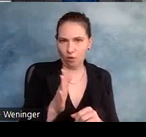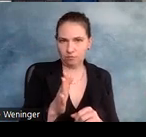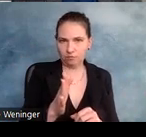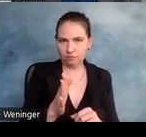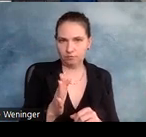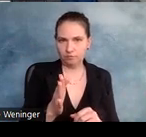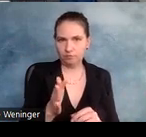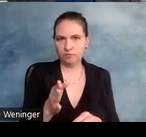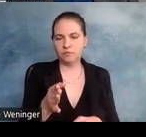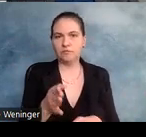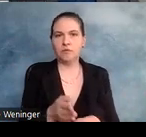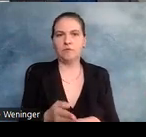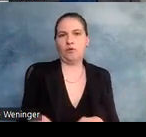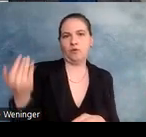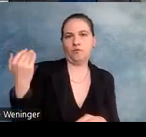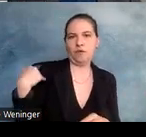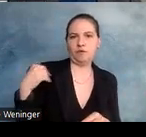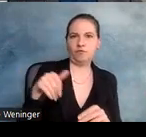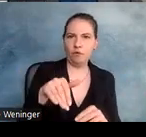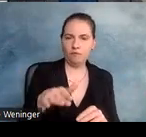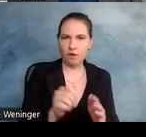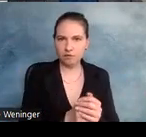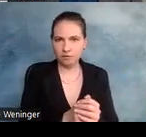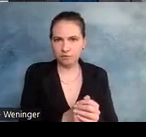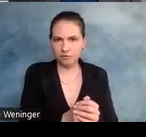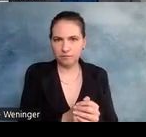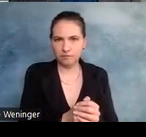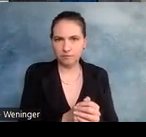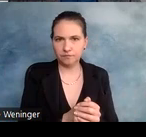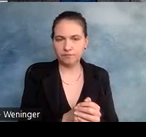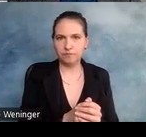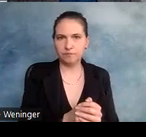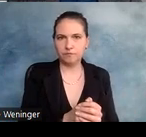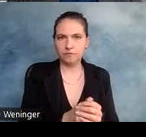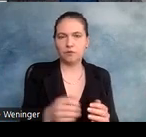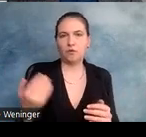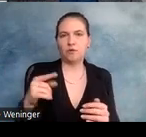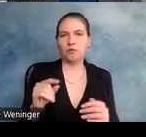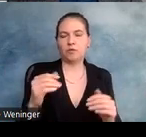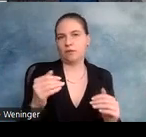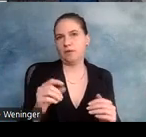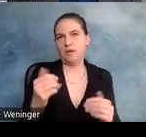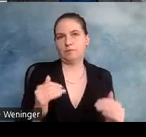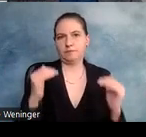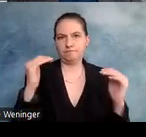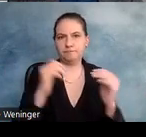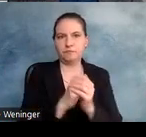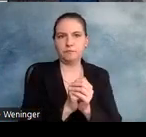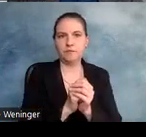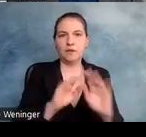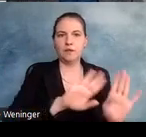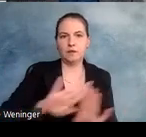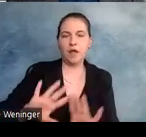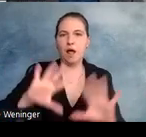Vorwärts, rückwärts heißt auf der gleichen Ebene, vorwärts, rückwärts und zurück heißt eine Ebene, nach oben gehen. Und dann haben wir allgemeine